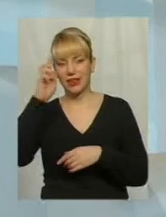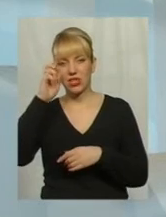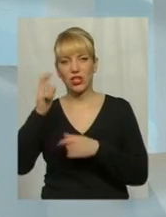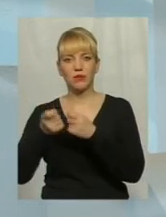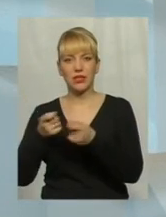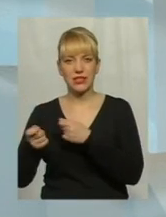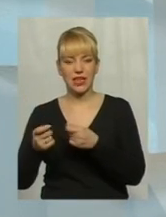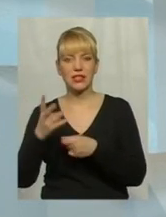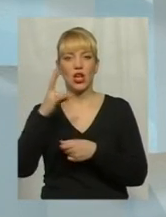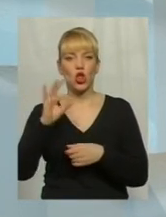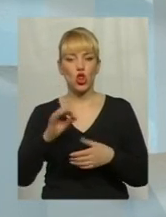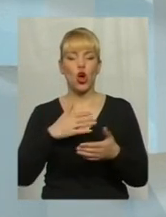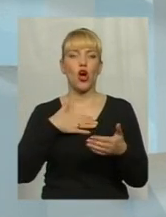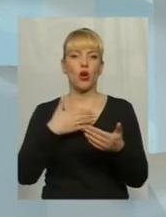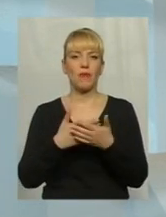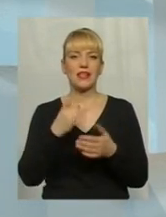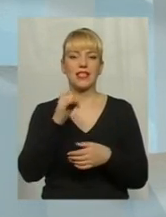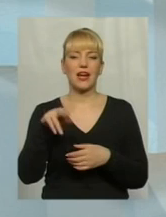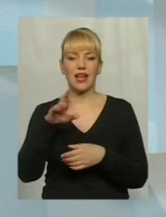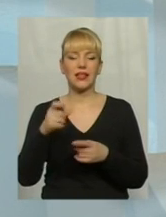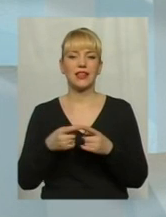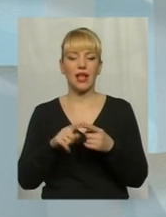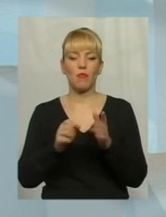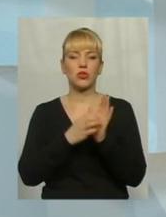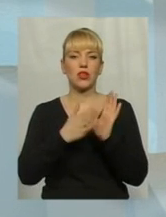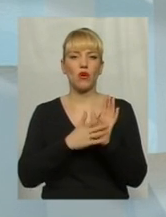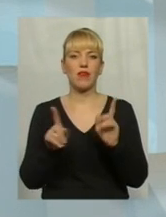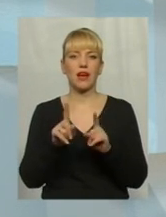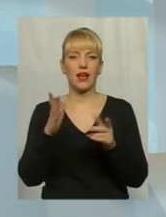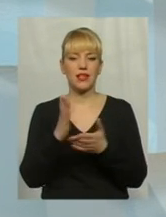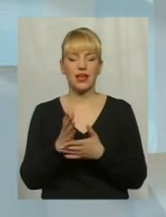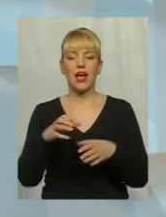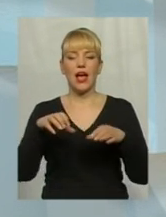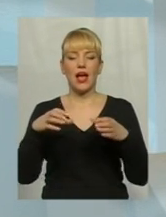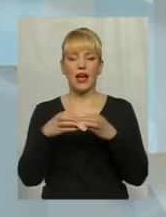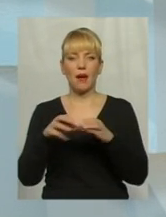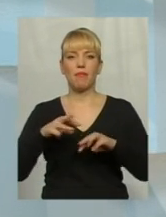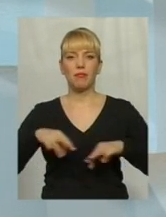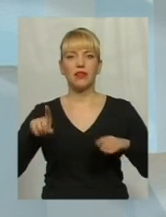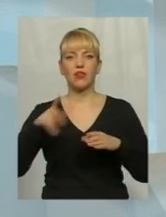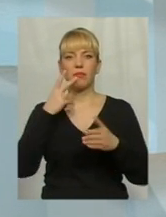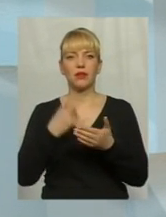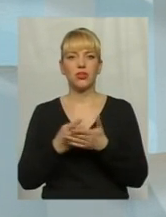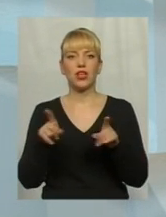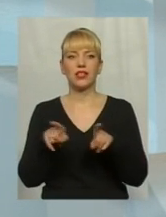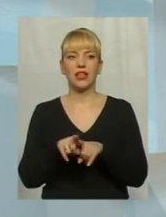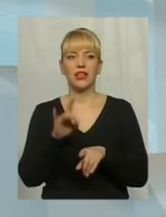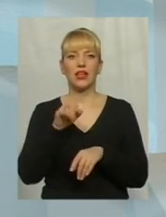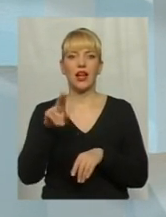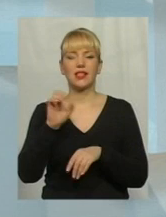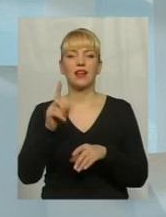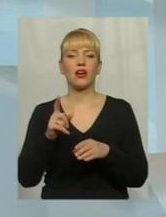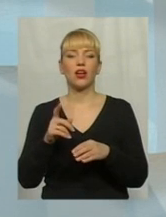ради, вони, на жаль, та постанова, котра є на сьогоднішній день Кабміну, вона передбачає лише такі ради, як дорадчі